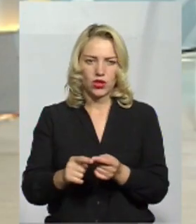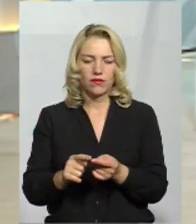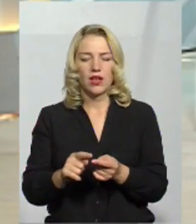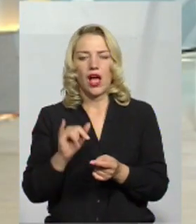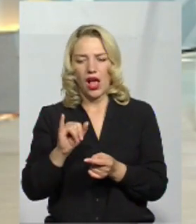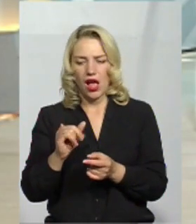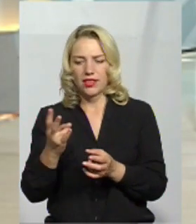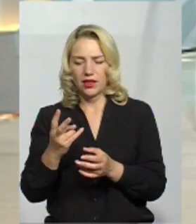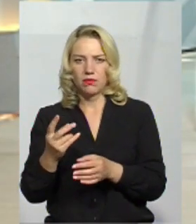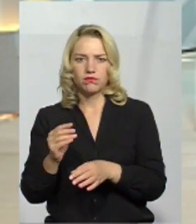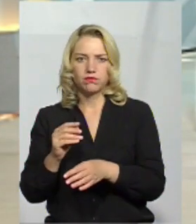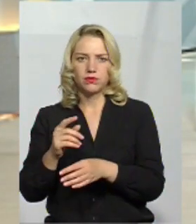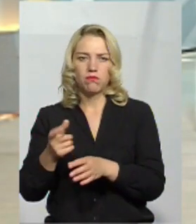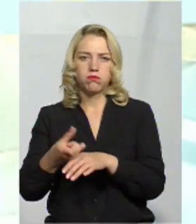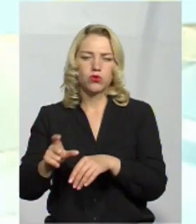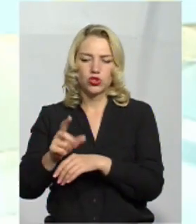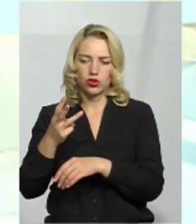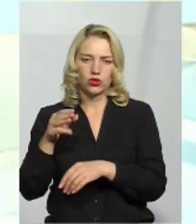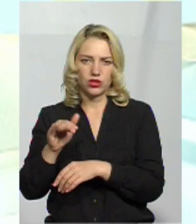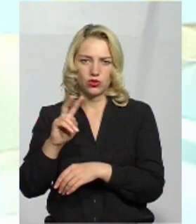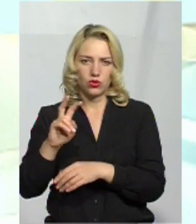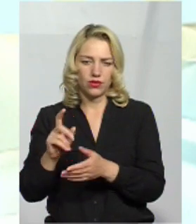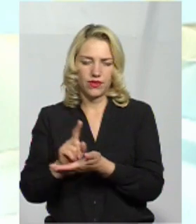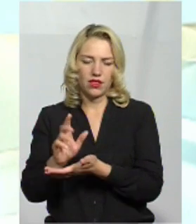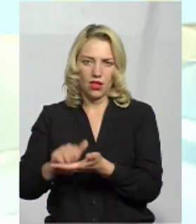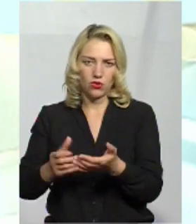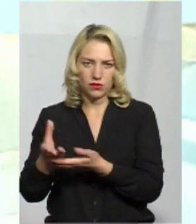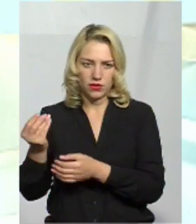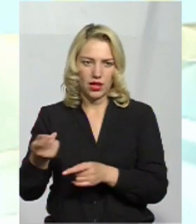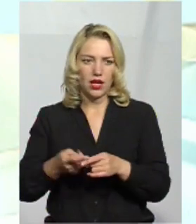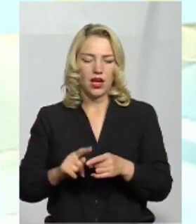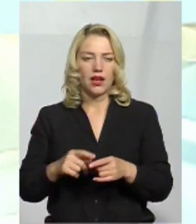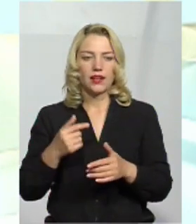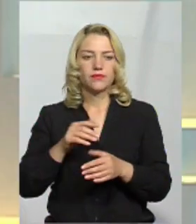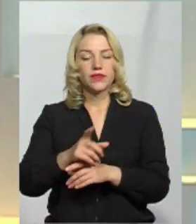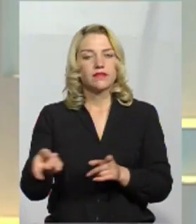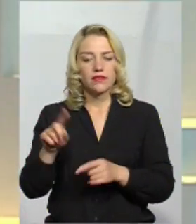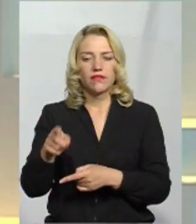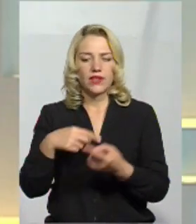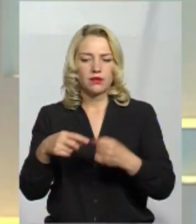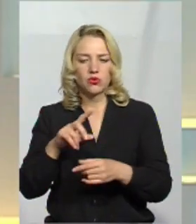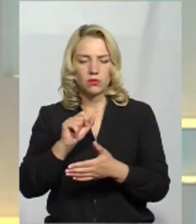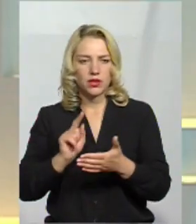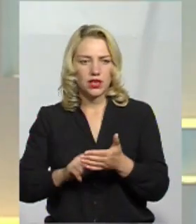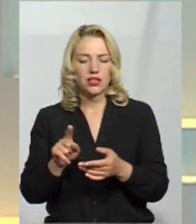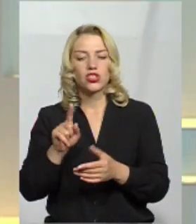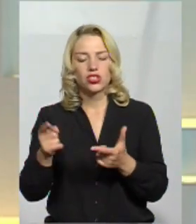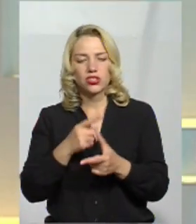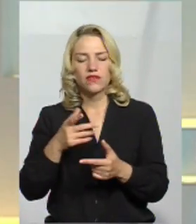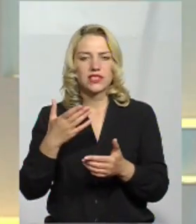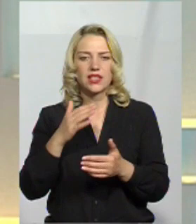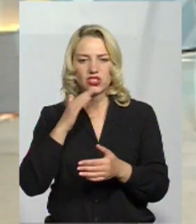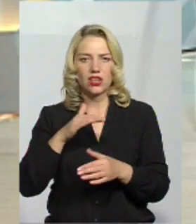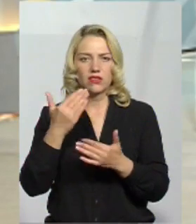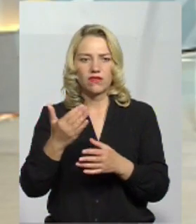іноземних інвестицій, уточню, ви робите на цьому акцент. Усе ж таки, яким чином? Вистачає вам вашого авторитету на сьогодні для того, щоб іноземних